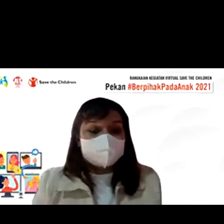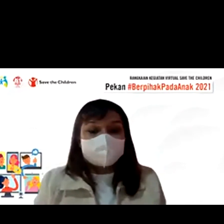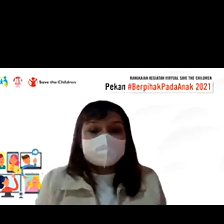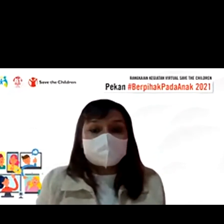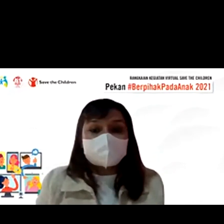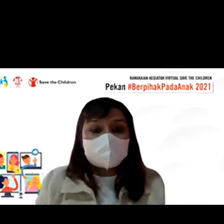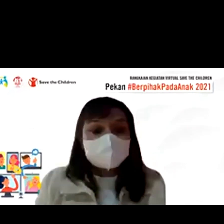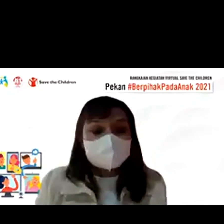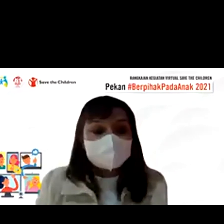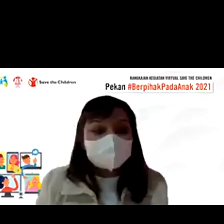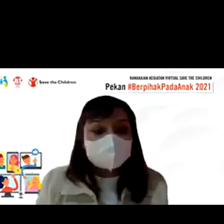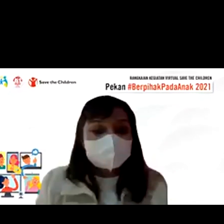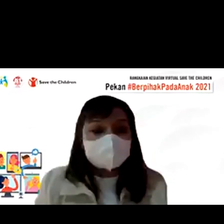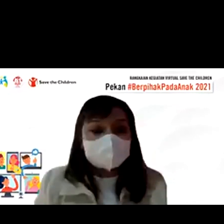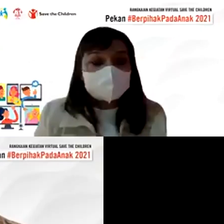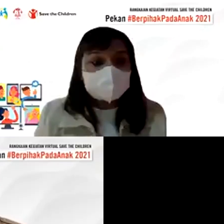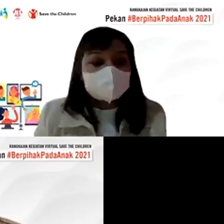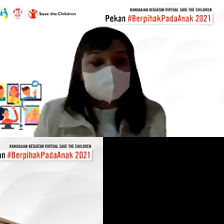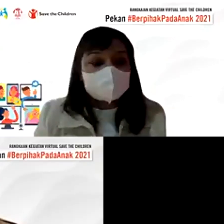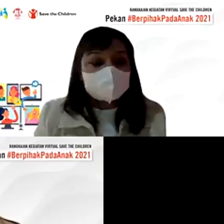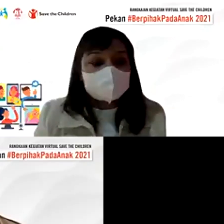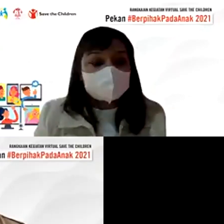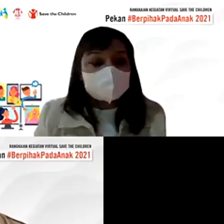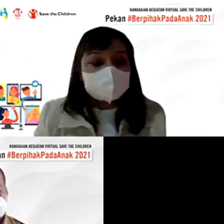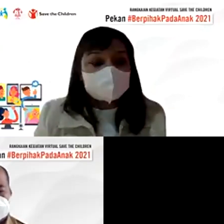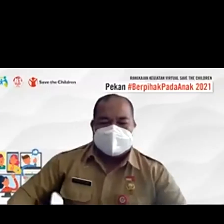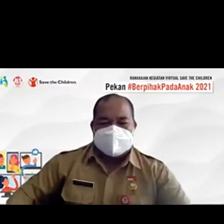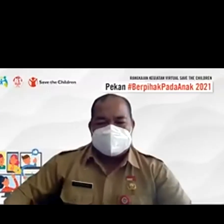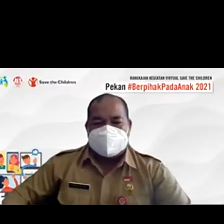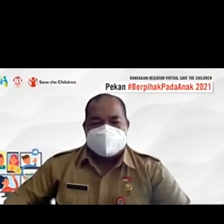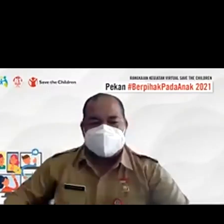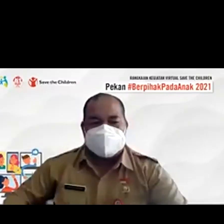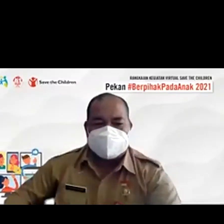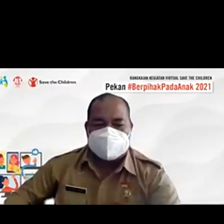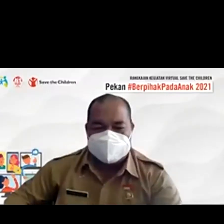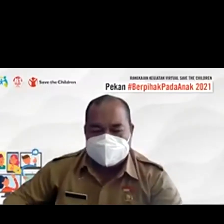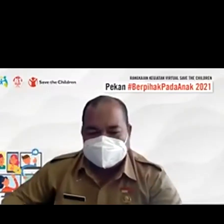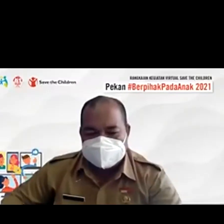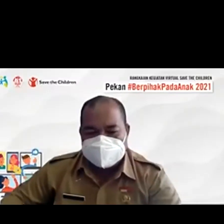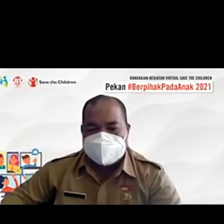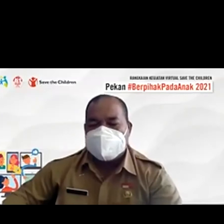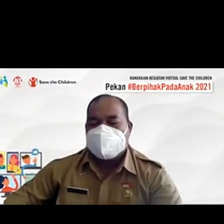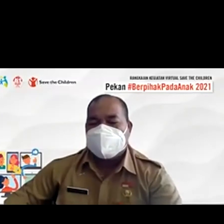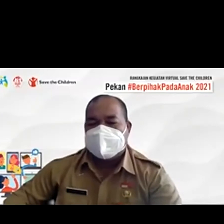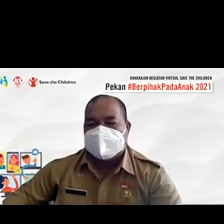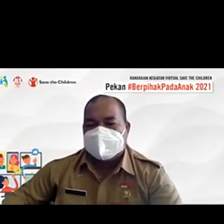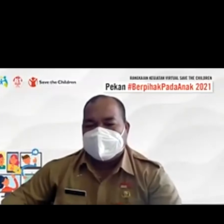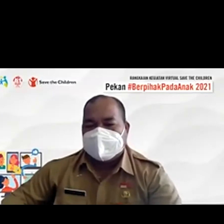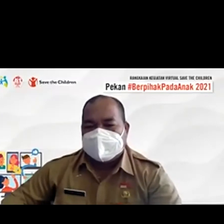baik baik terima kasih salam sejahtera untuk kita semua